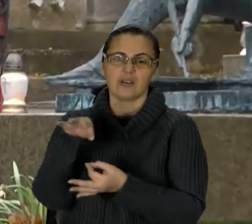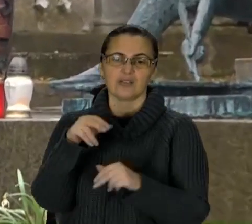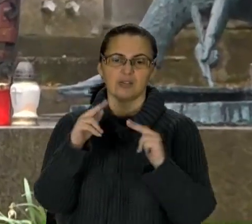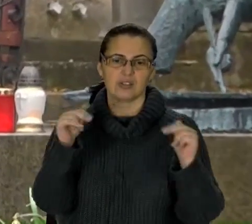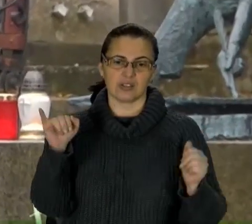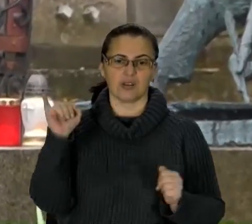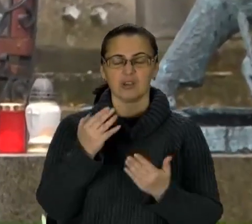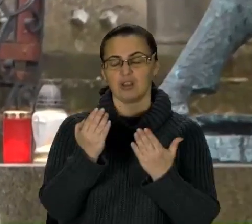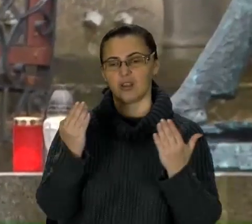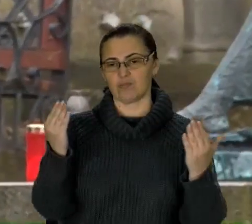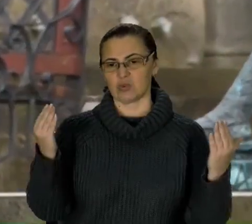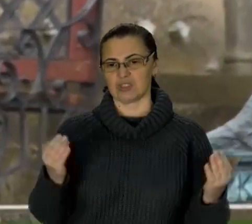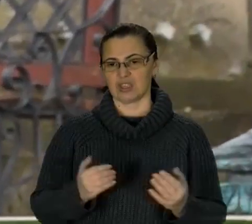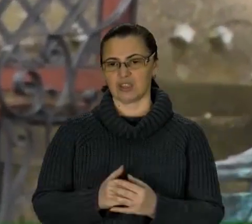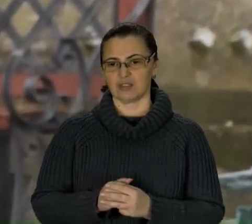музеї.